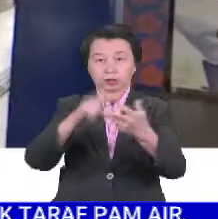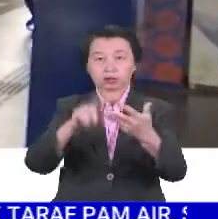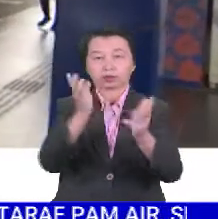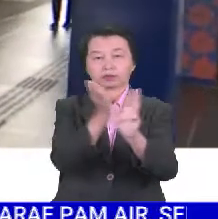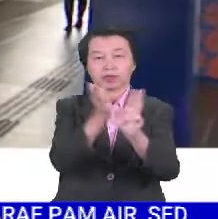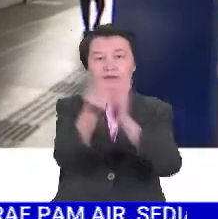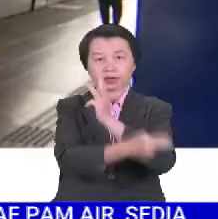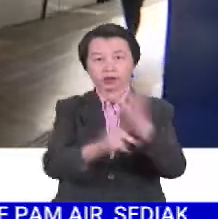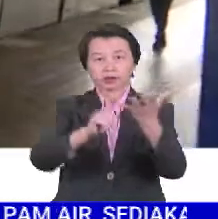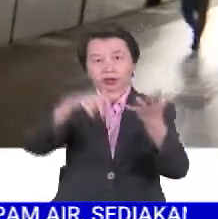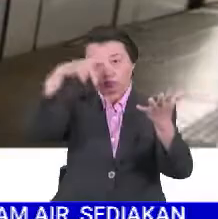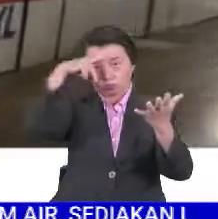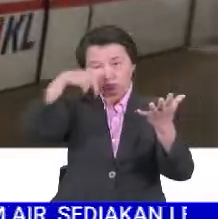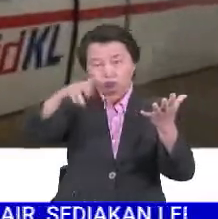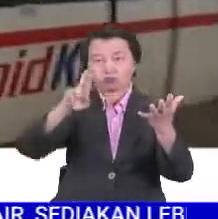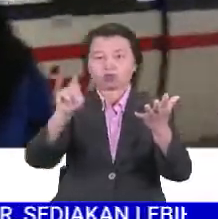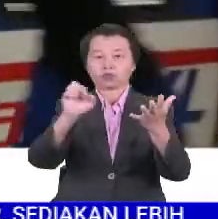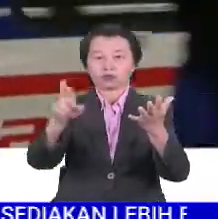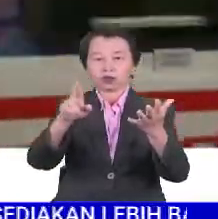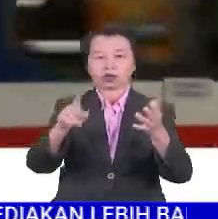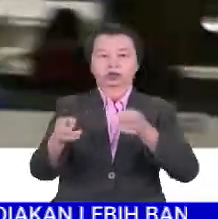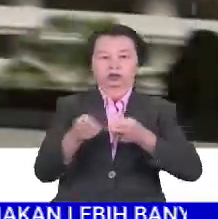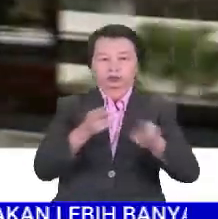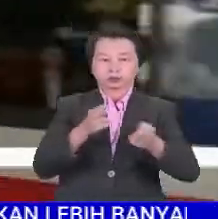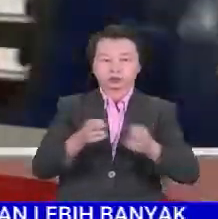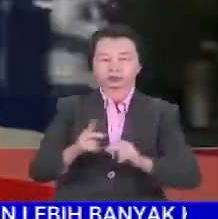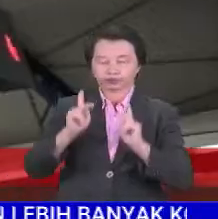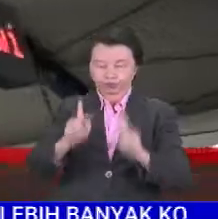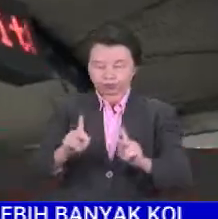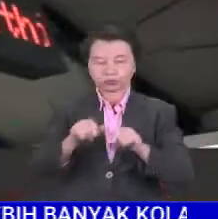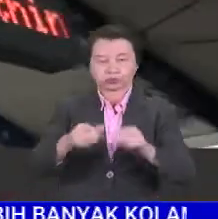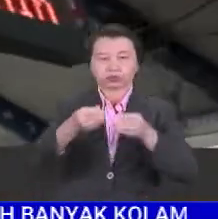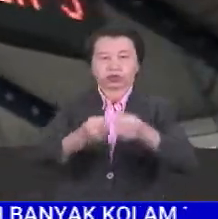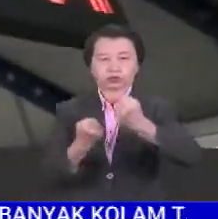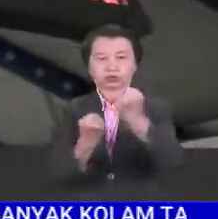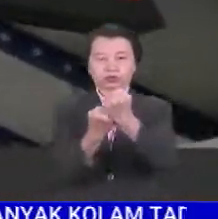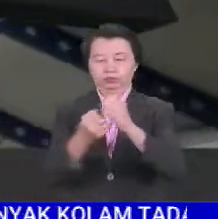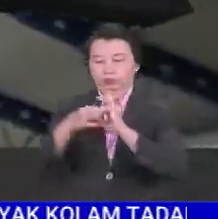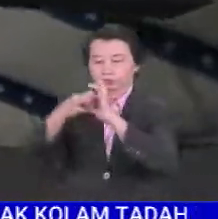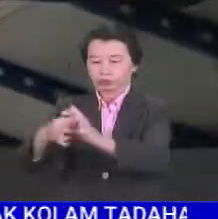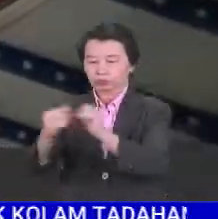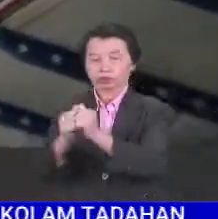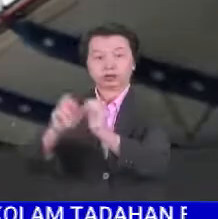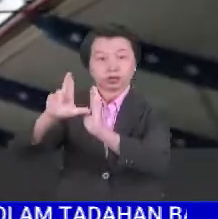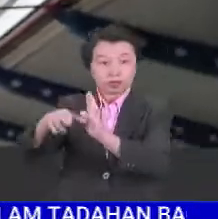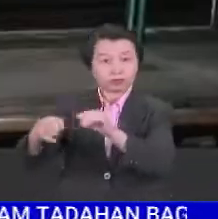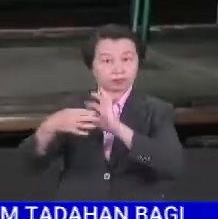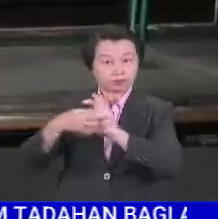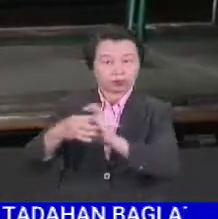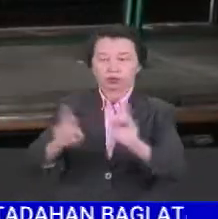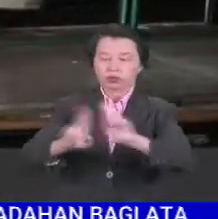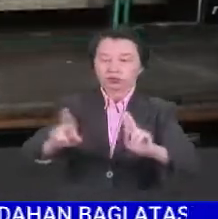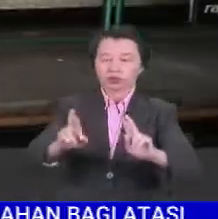Bank Negara dan Putra. Sebagai pengendali pengangkutan awam, pihaknya terus memberi sokongan dan kerjasama kepada Repi KL dalam